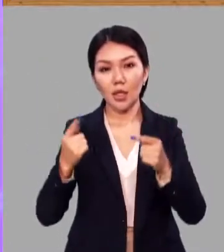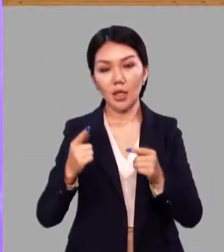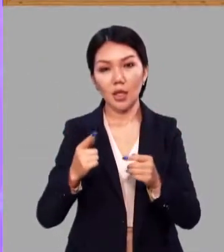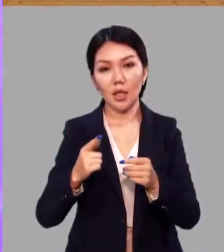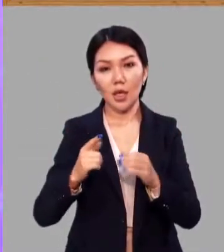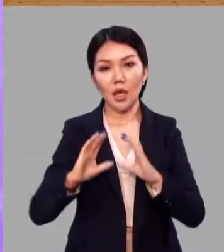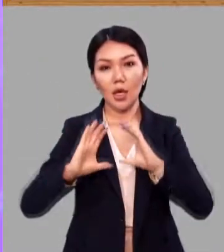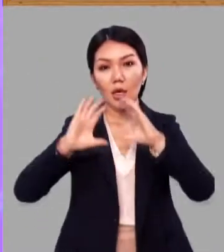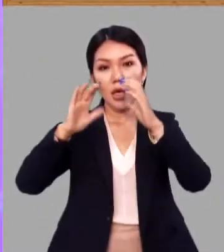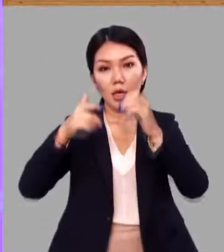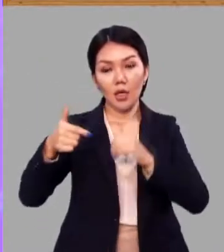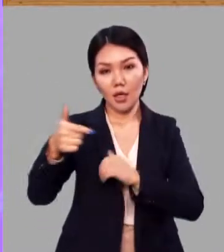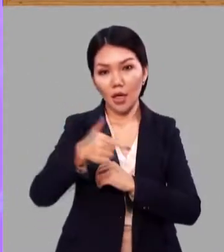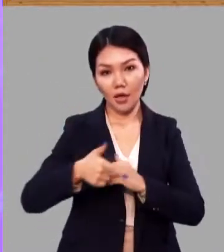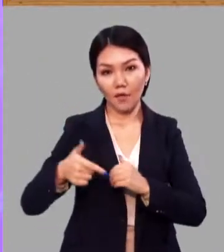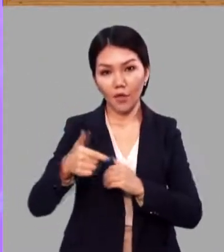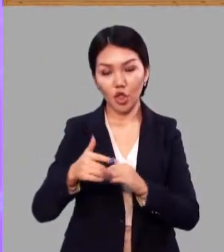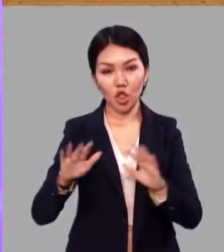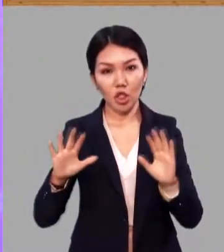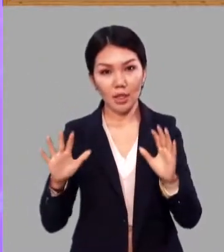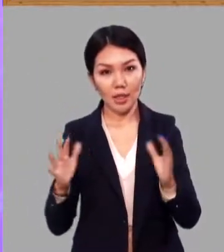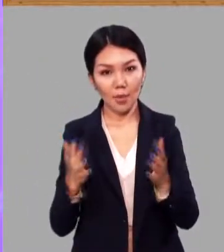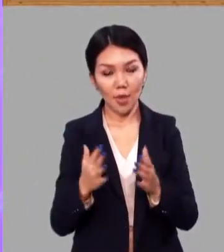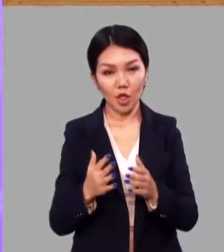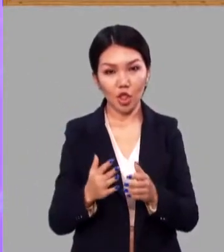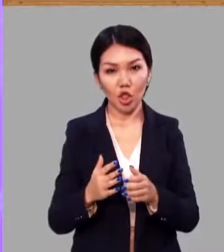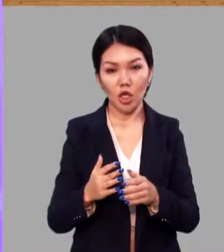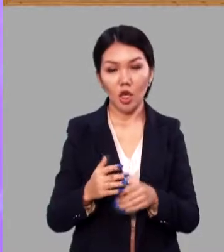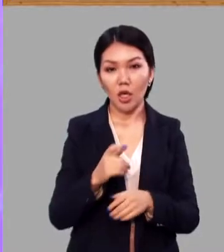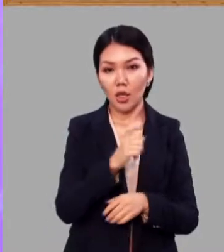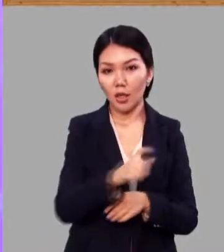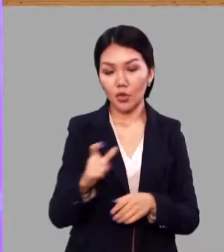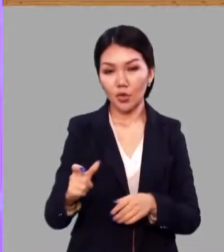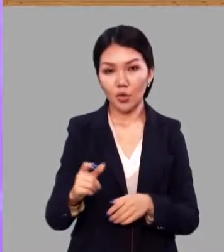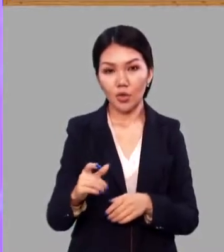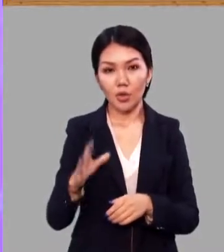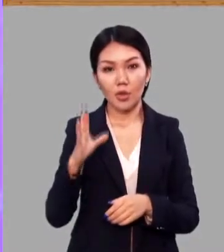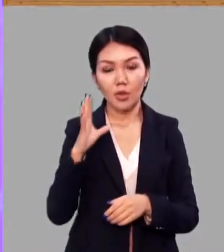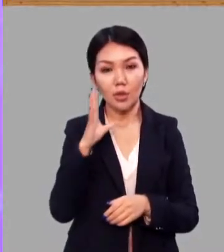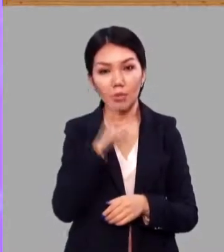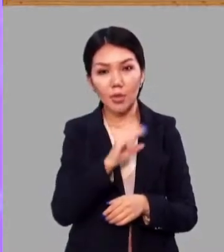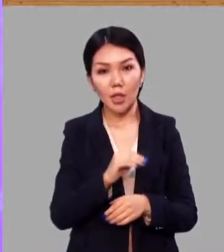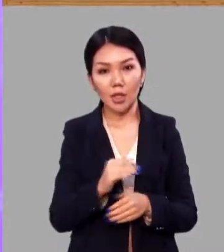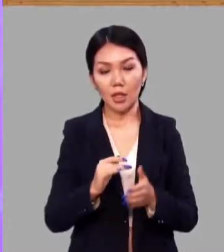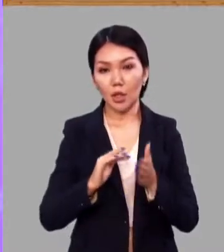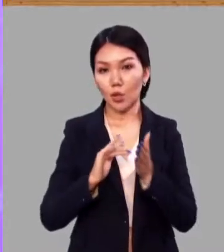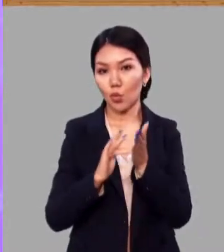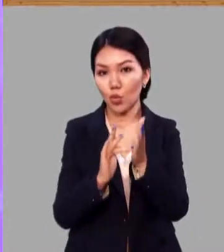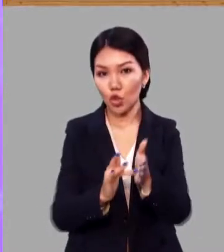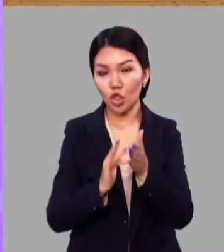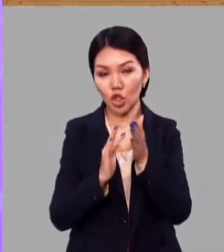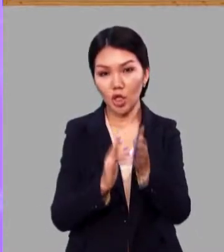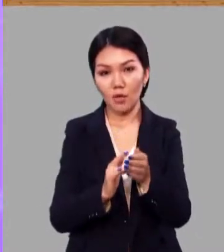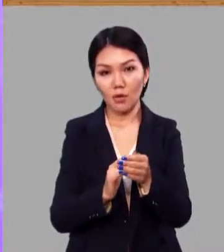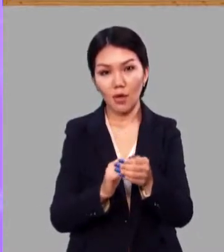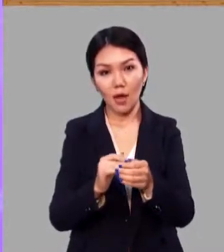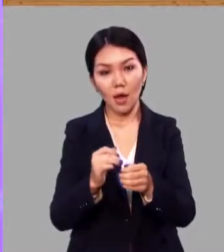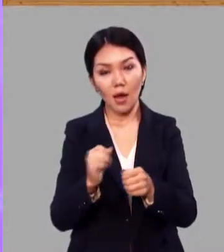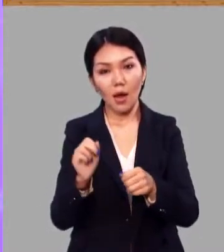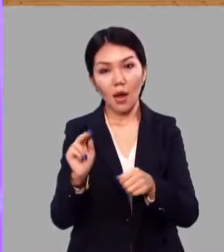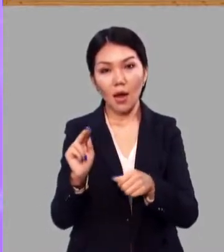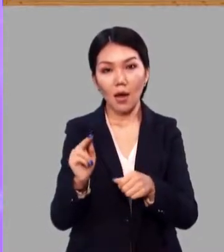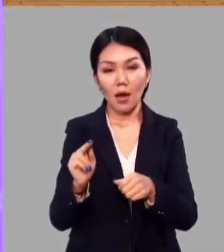Человечество получило возможность путешествовать, орошать поля,